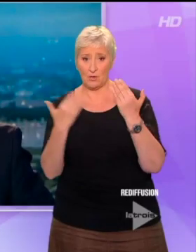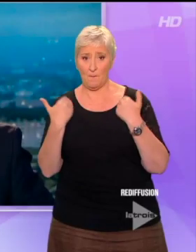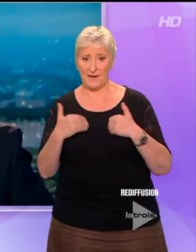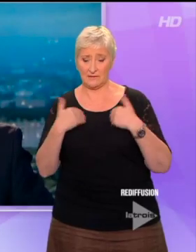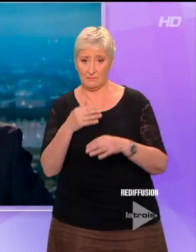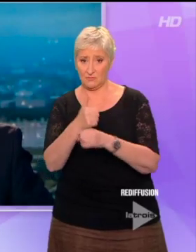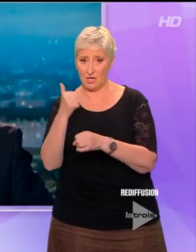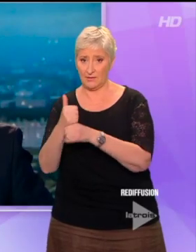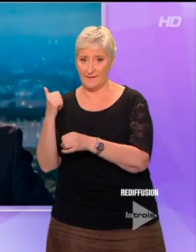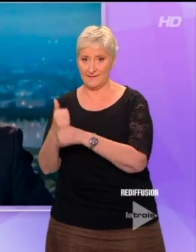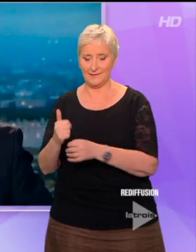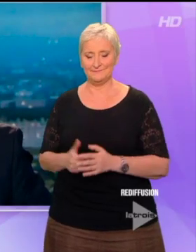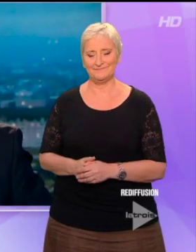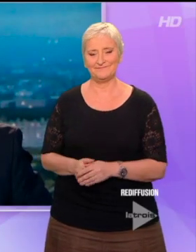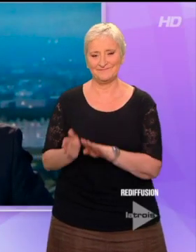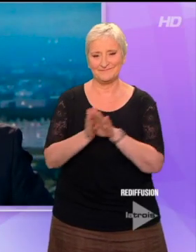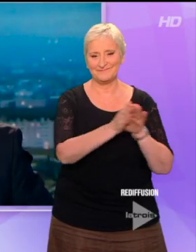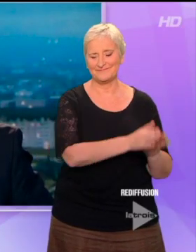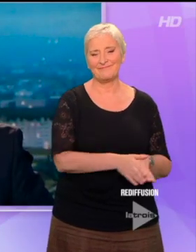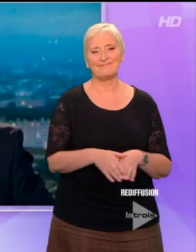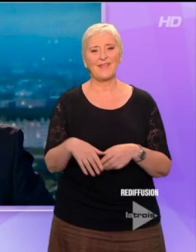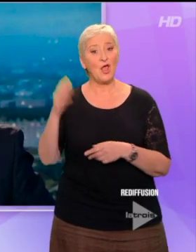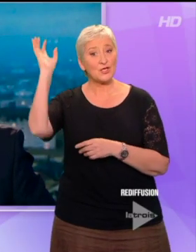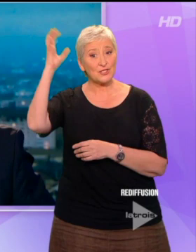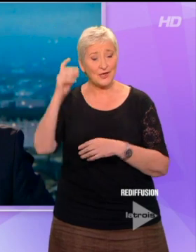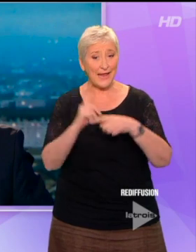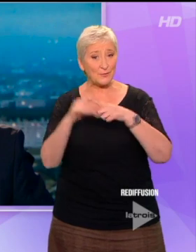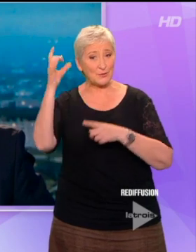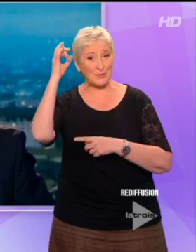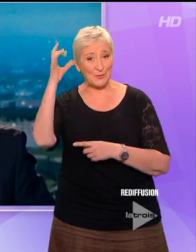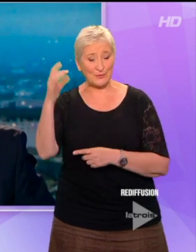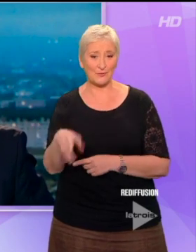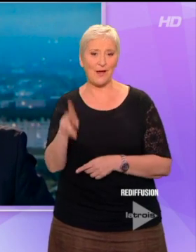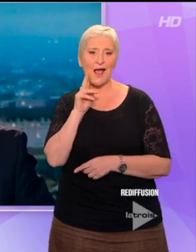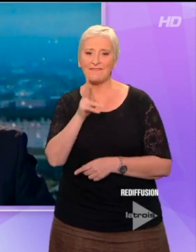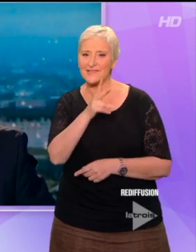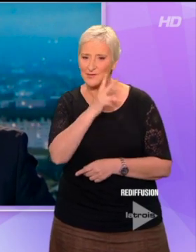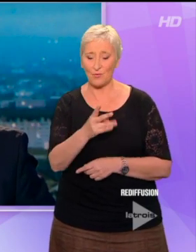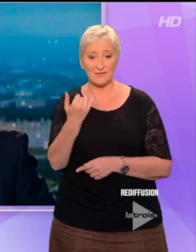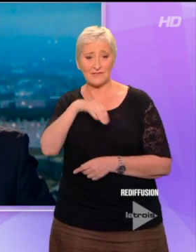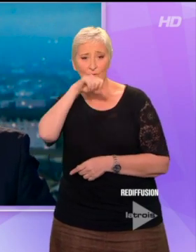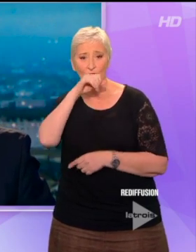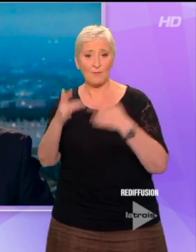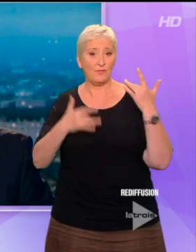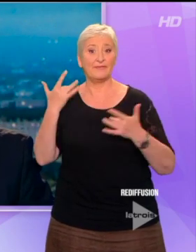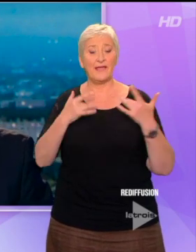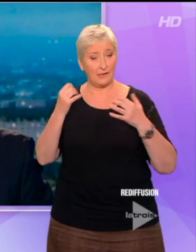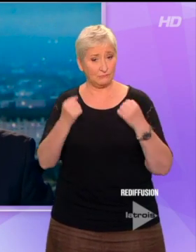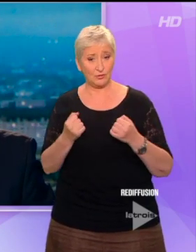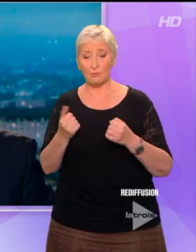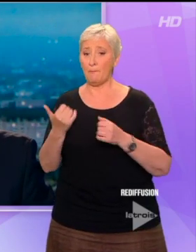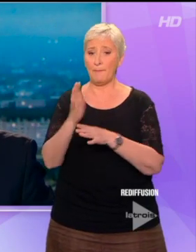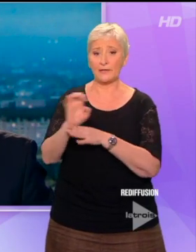On prend la route du soleil et de la culture, direction le festival d'Avignon. peut dire que les fous de théâtre réalisent leurs rêves à Avignon. Les comédiens qui ne sont pas